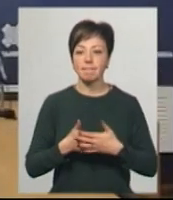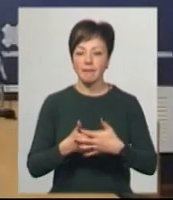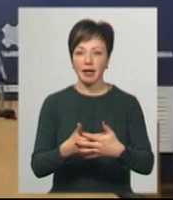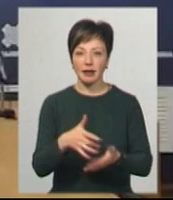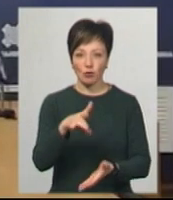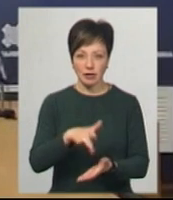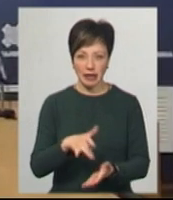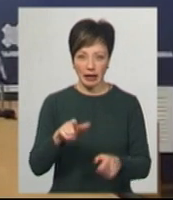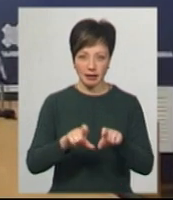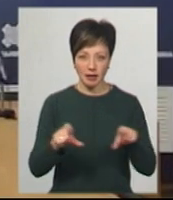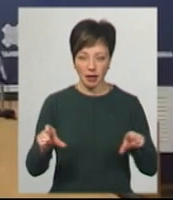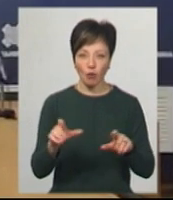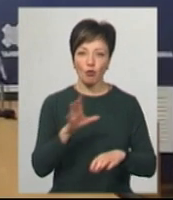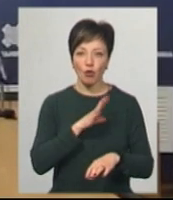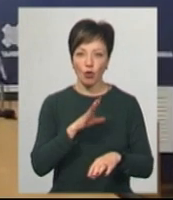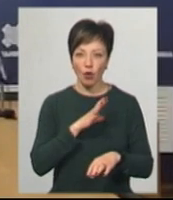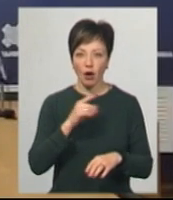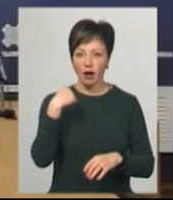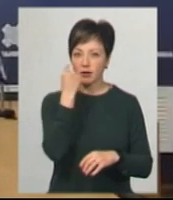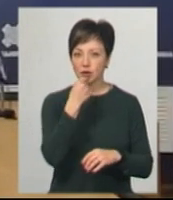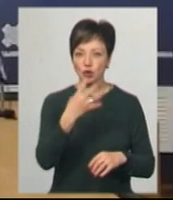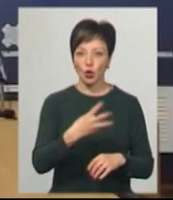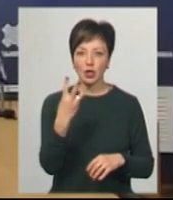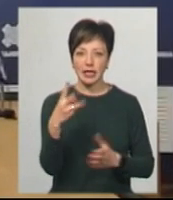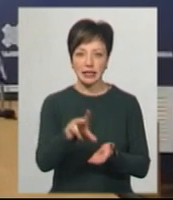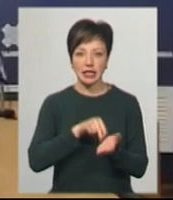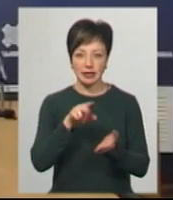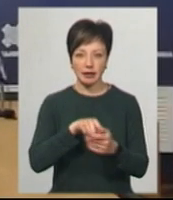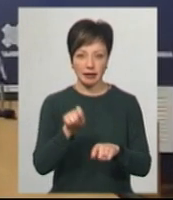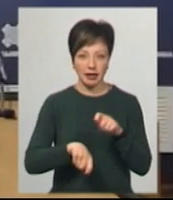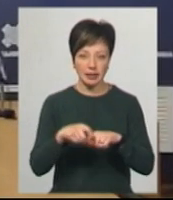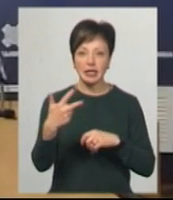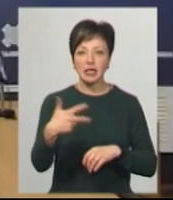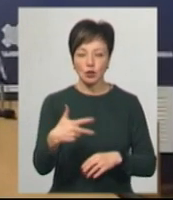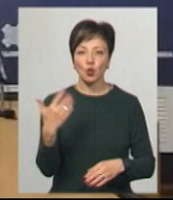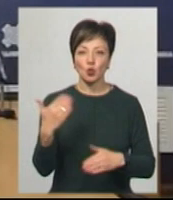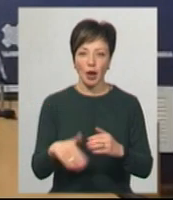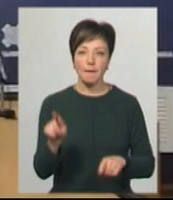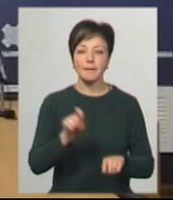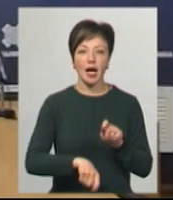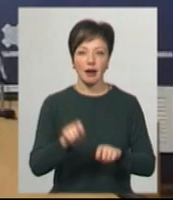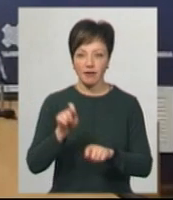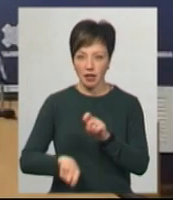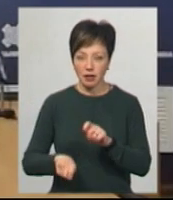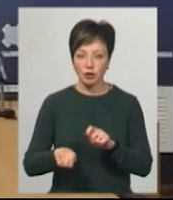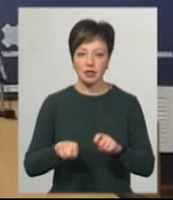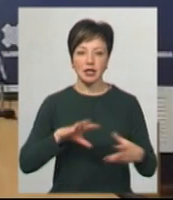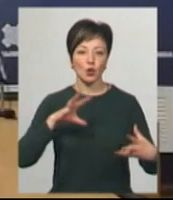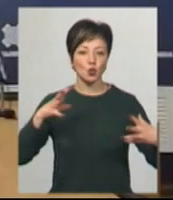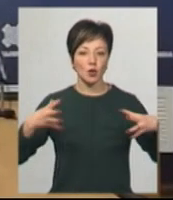центрі наразі було відібрано 43 зразки, 30 з них вже перевірено. За